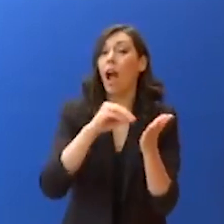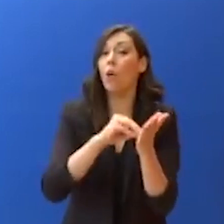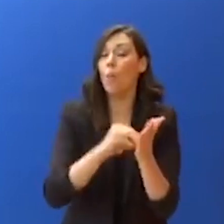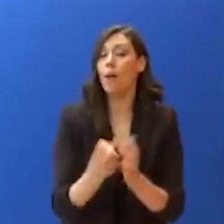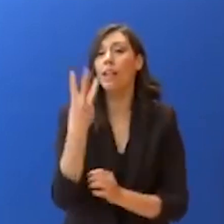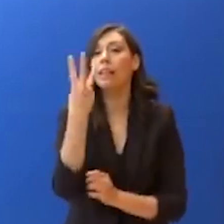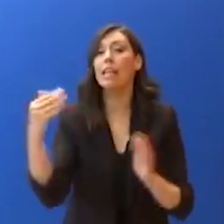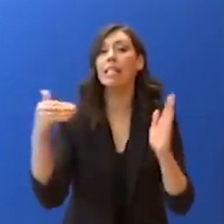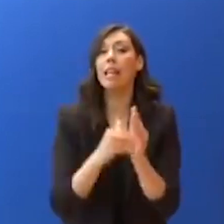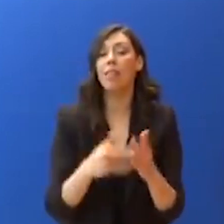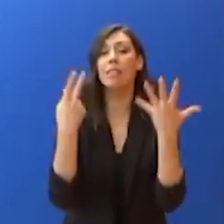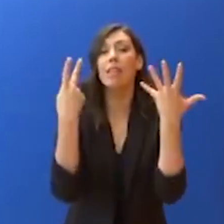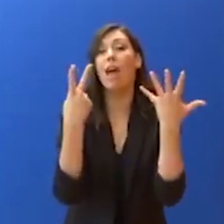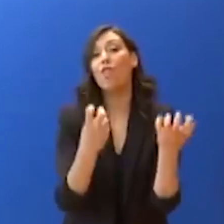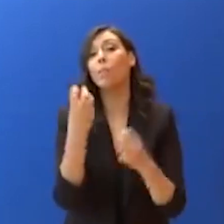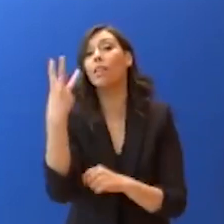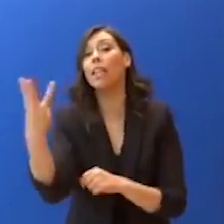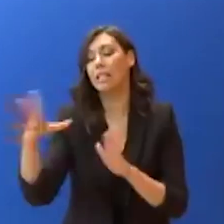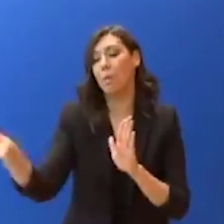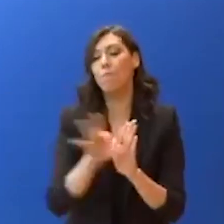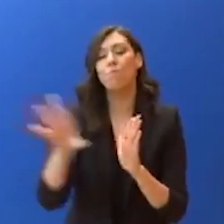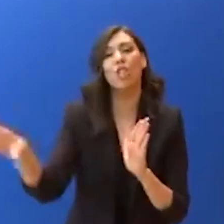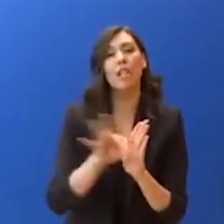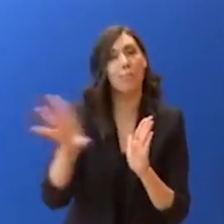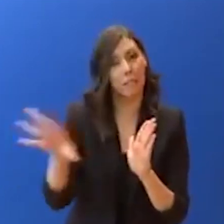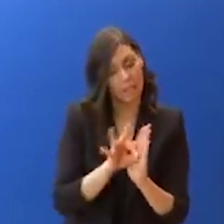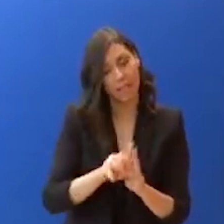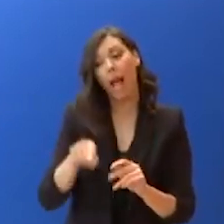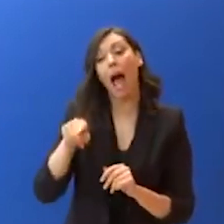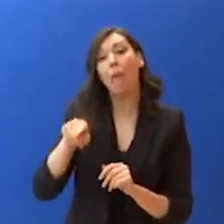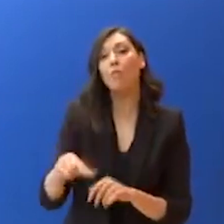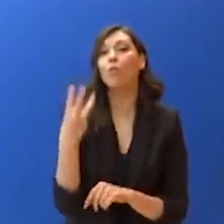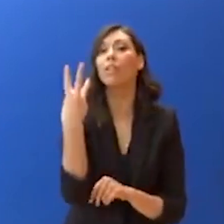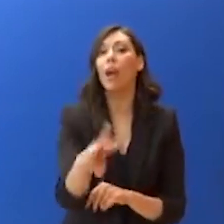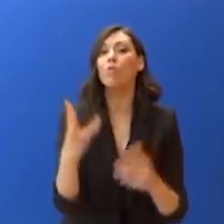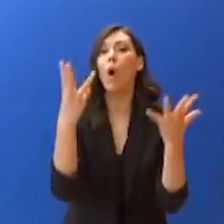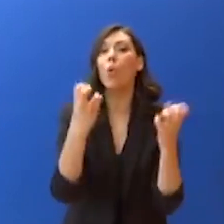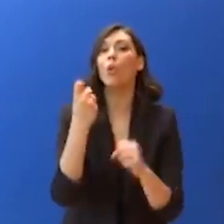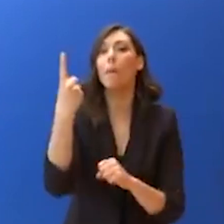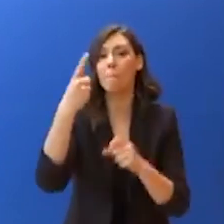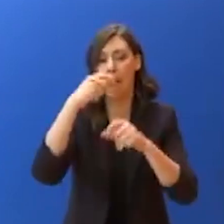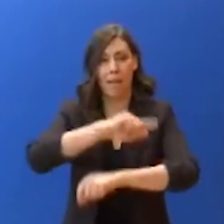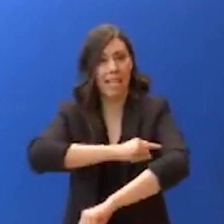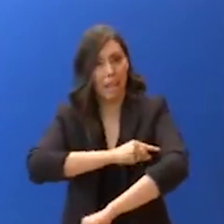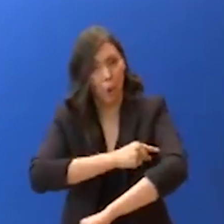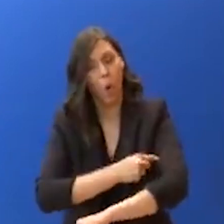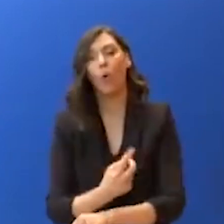.073 προσλήψεις, εκ των οποίων 381 αφορούν ιατρικό προσωπικό και 2